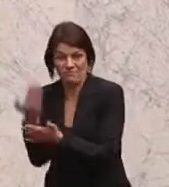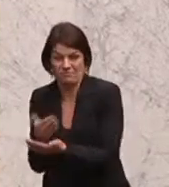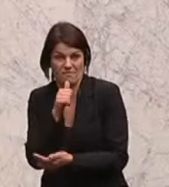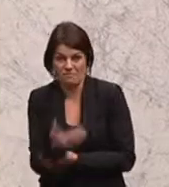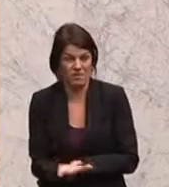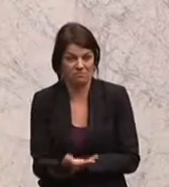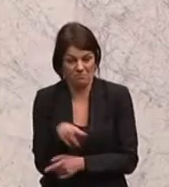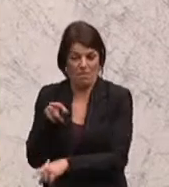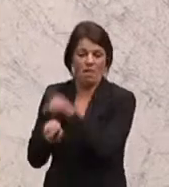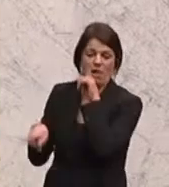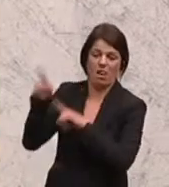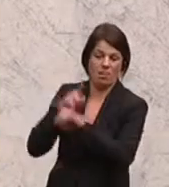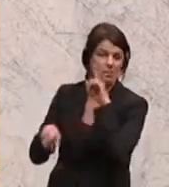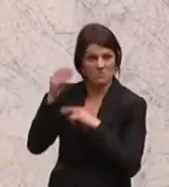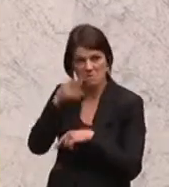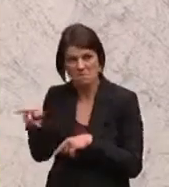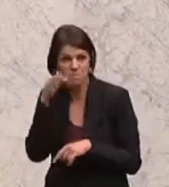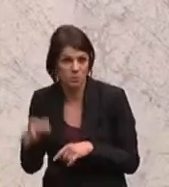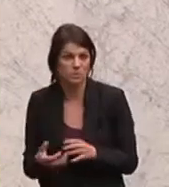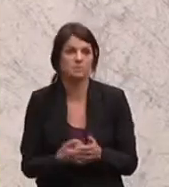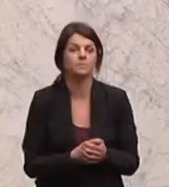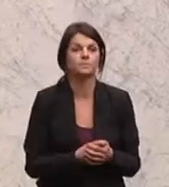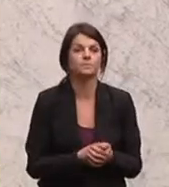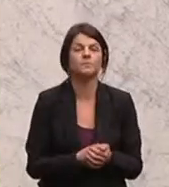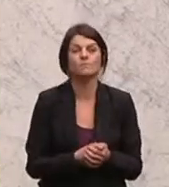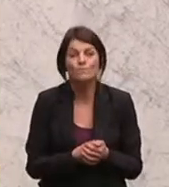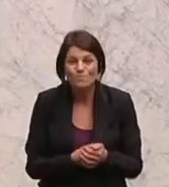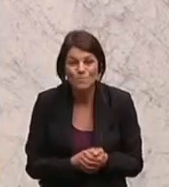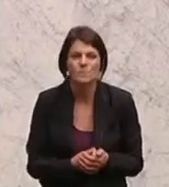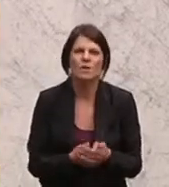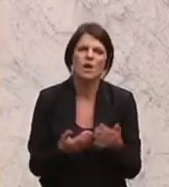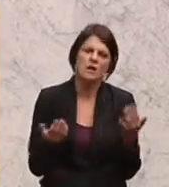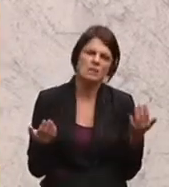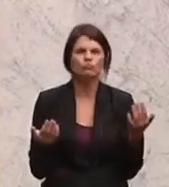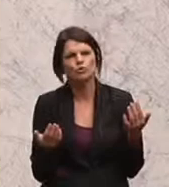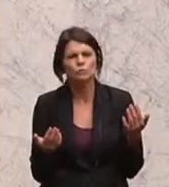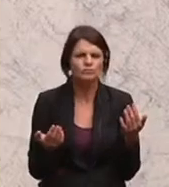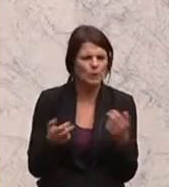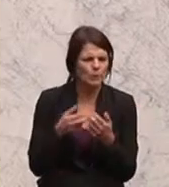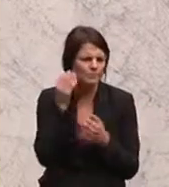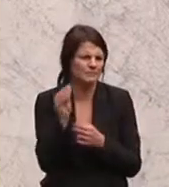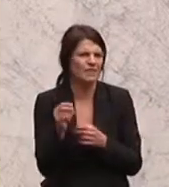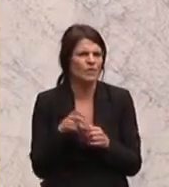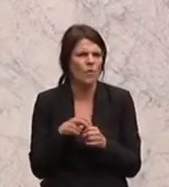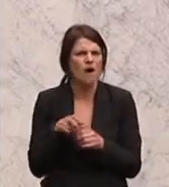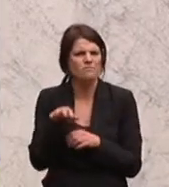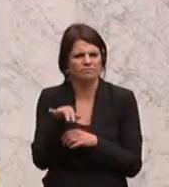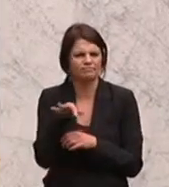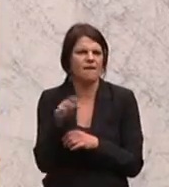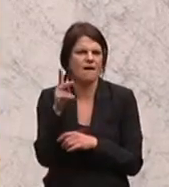Bevölkerung gegenüber. Und eine, nur so nebenbei, eine Registrierkassenpflicht